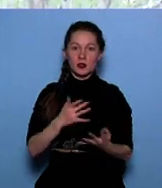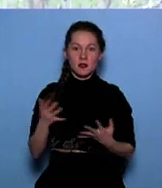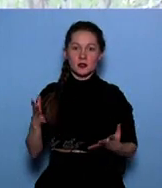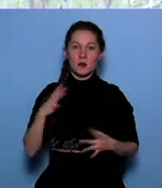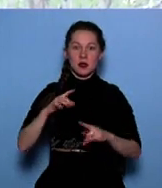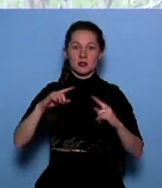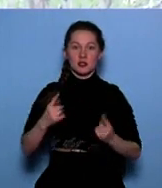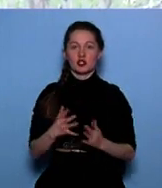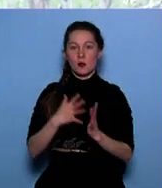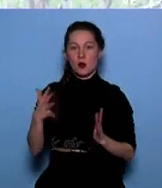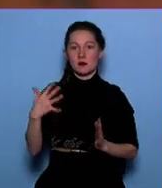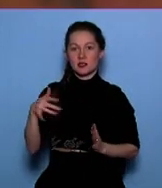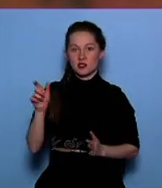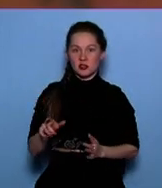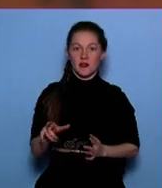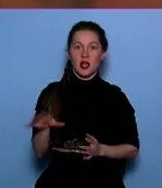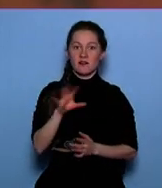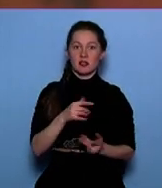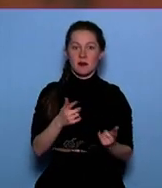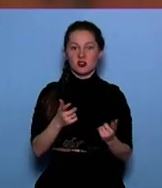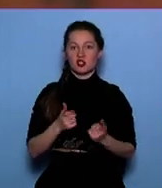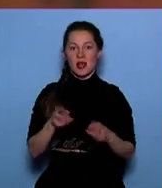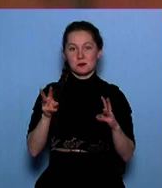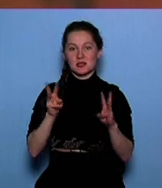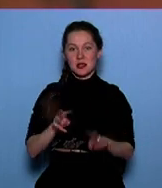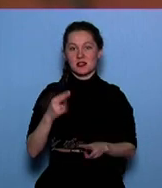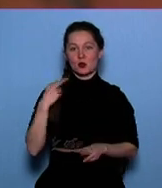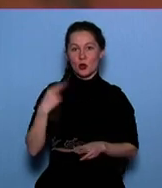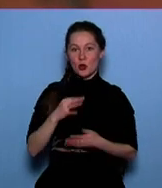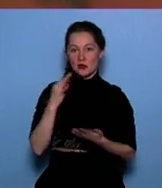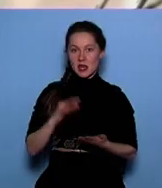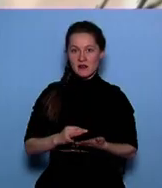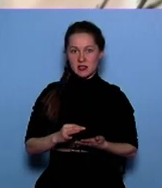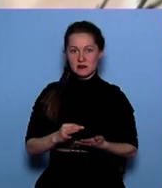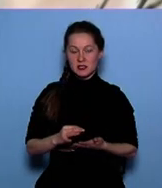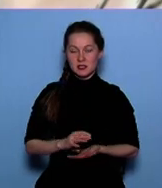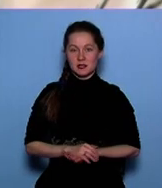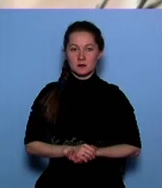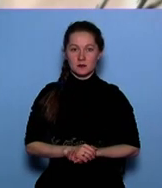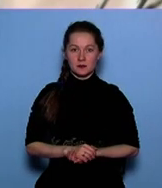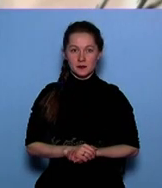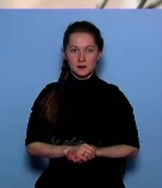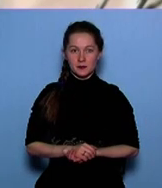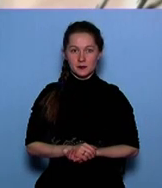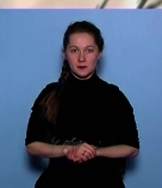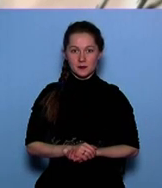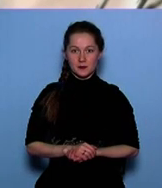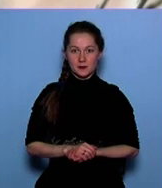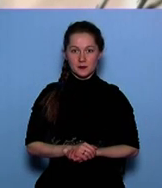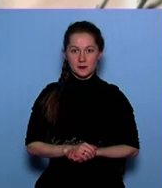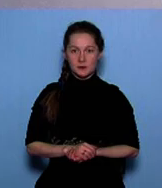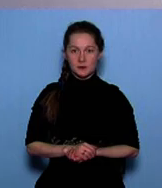более 50 человек. Все привлечены к административной или уголовной ответственности. Александр Адемидов, Юрий Дороздов. Новости.